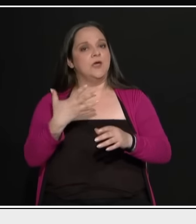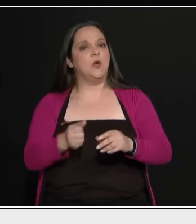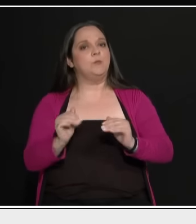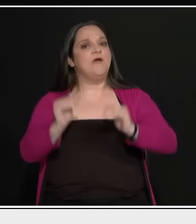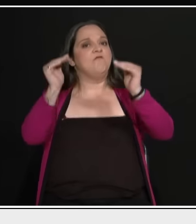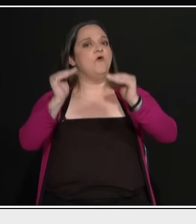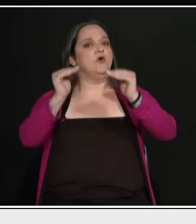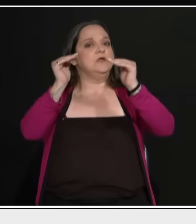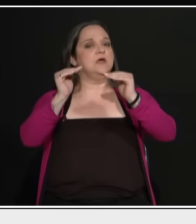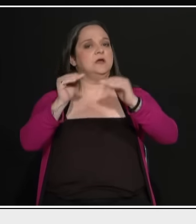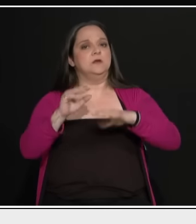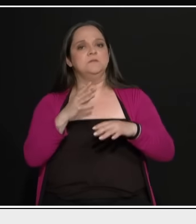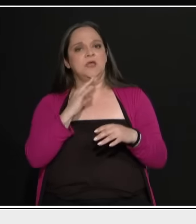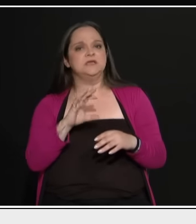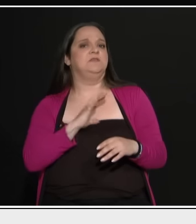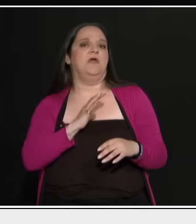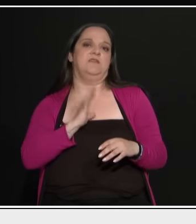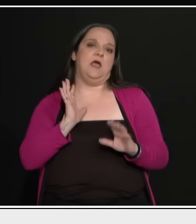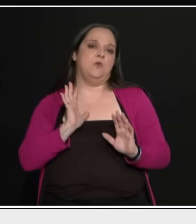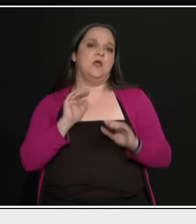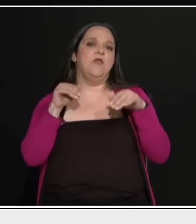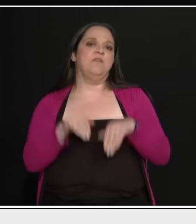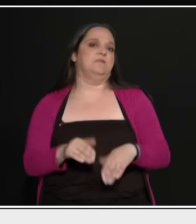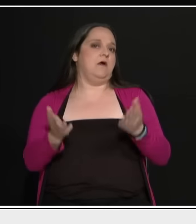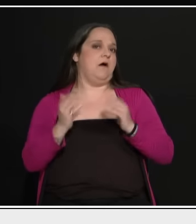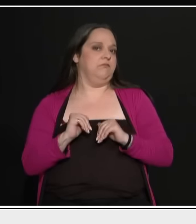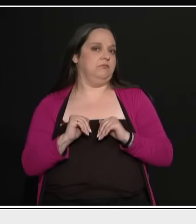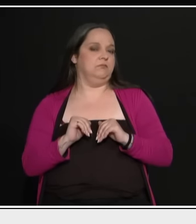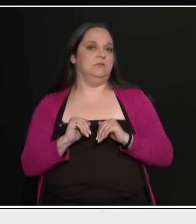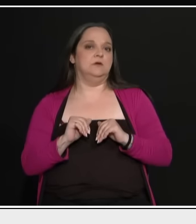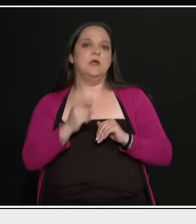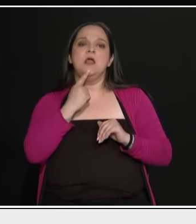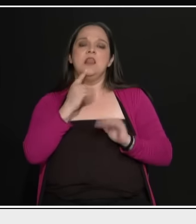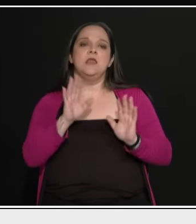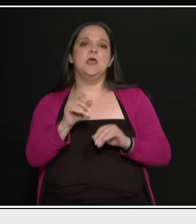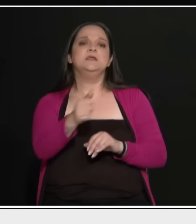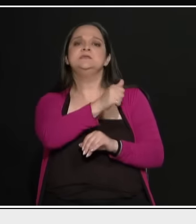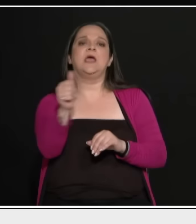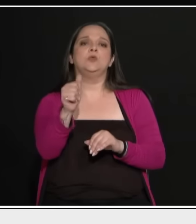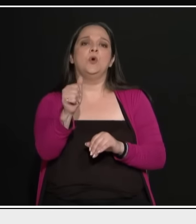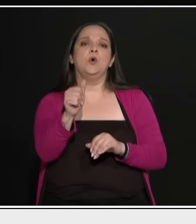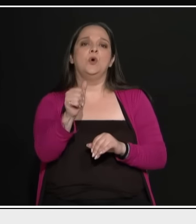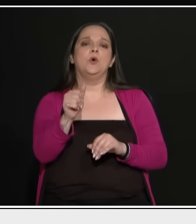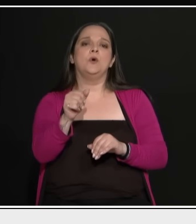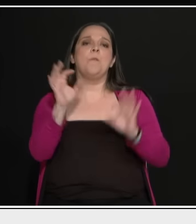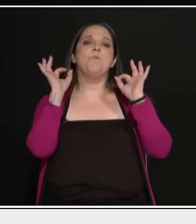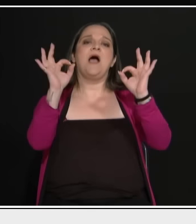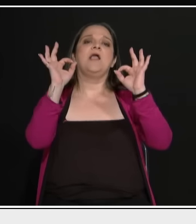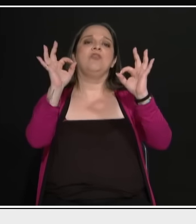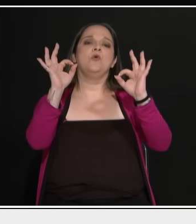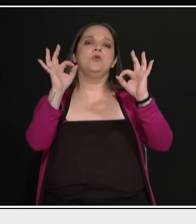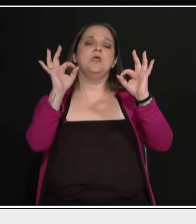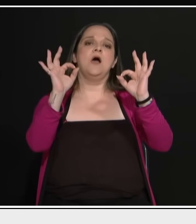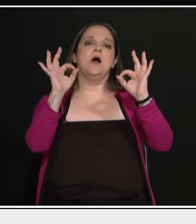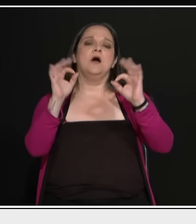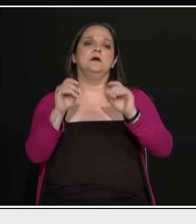δείχνουν να μην θέλουν τη συμφωνία, να μην τη σέβονται, να δηλώνουν σκέτο Μακεδόνες. Και το ερώτημα που